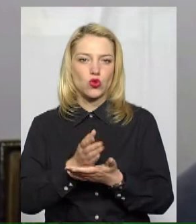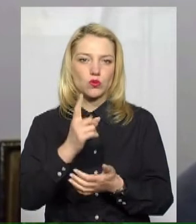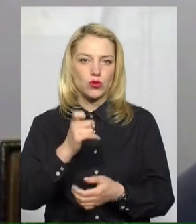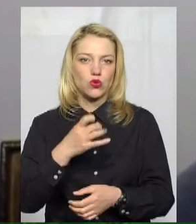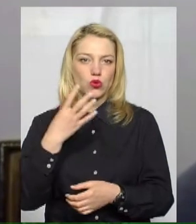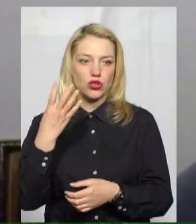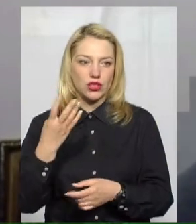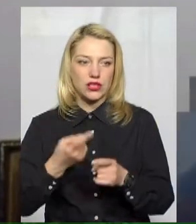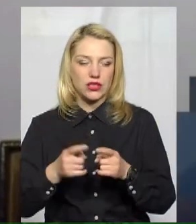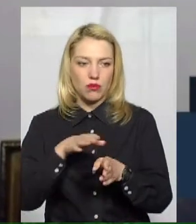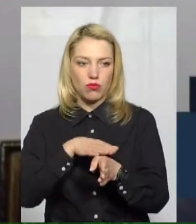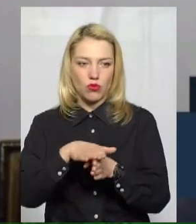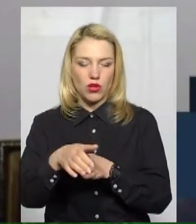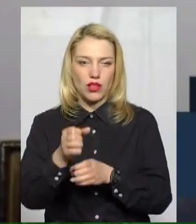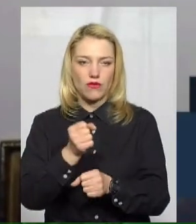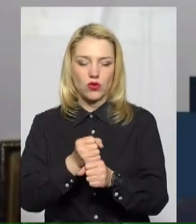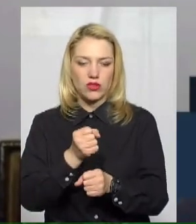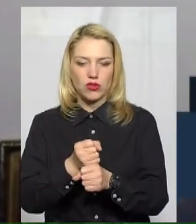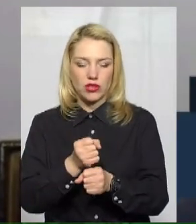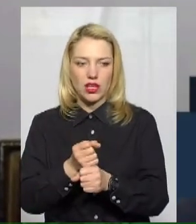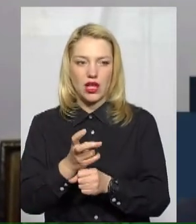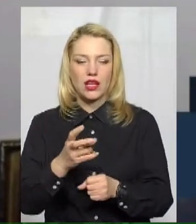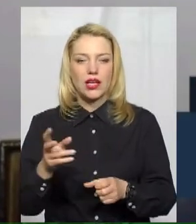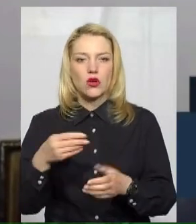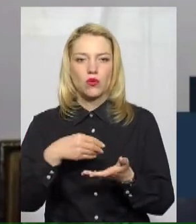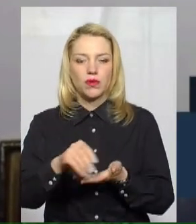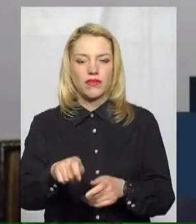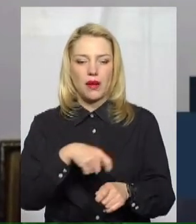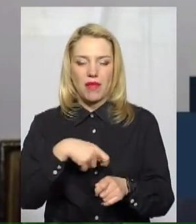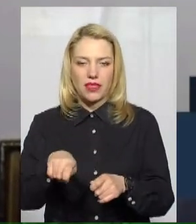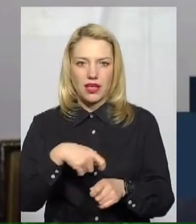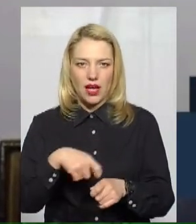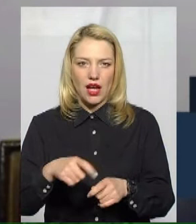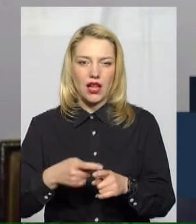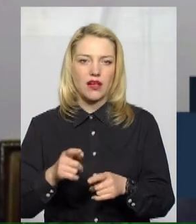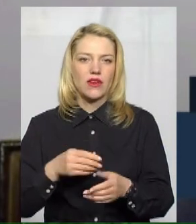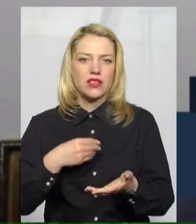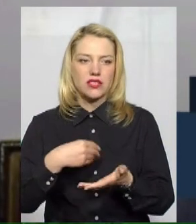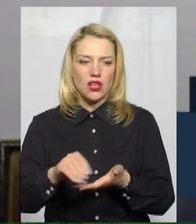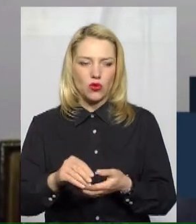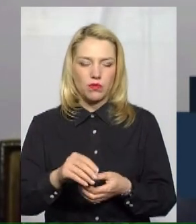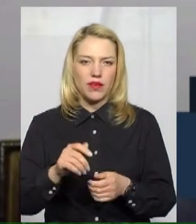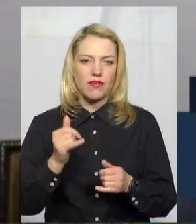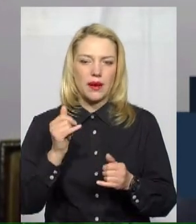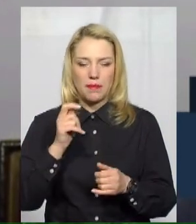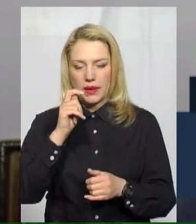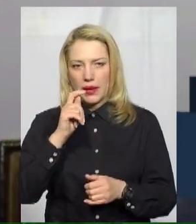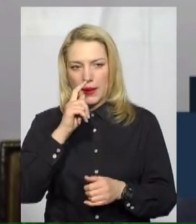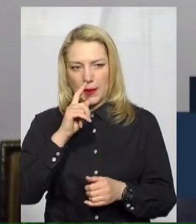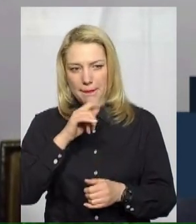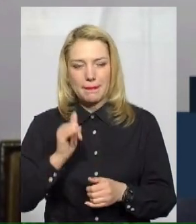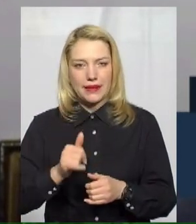повний функціонал свої закупівля матеріалів, закупівля пального, абсолютно все, що ми купуємо, що ми